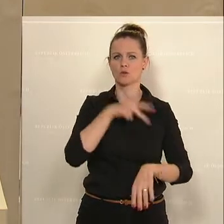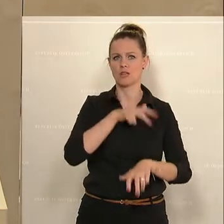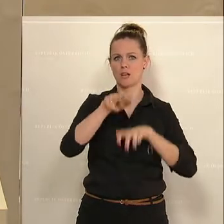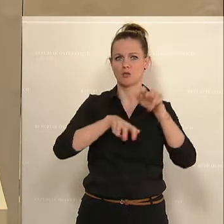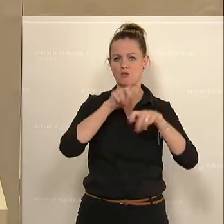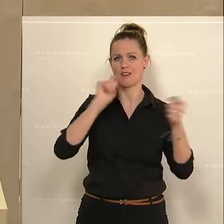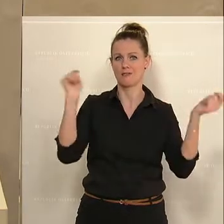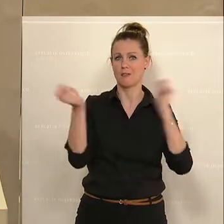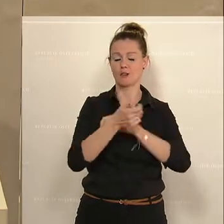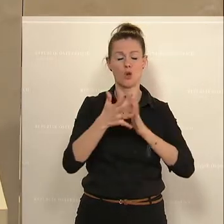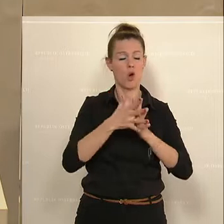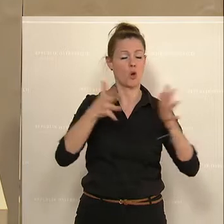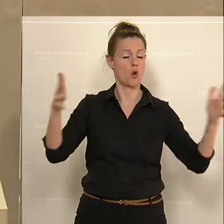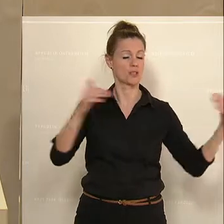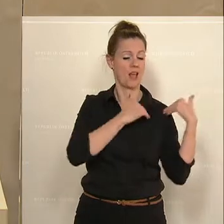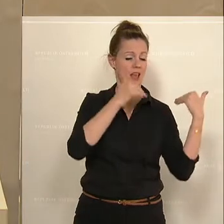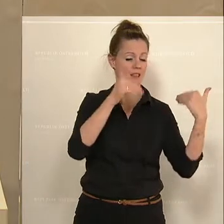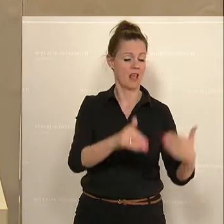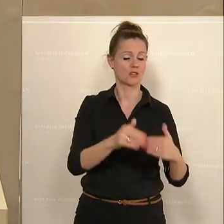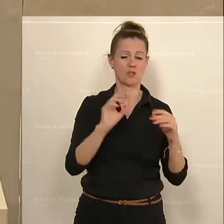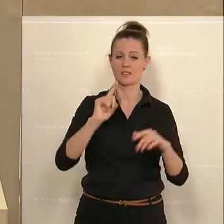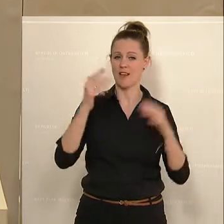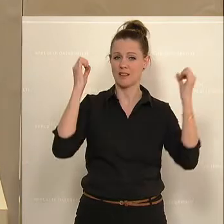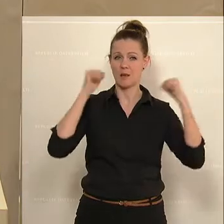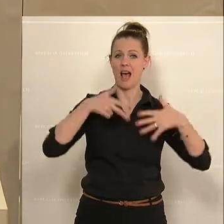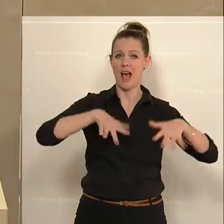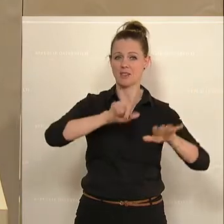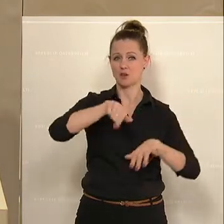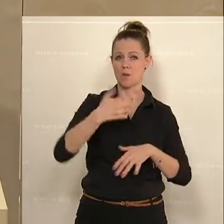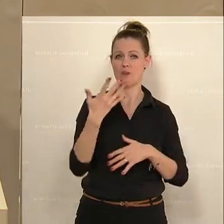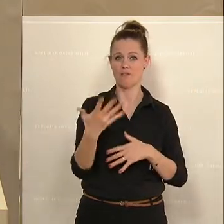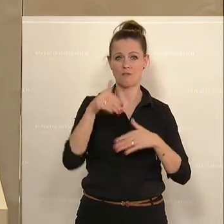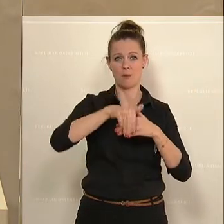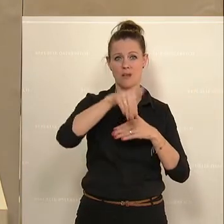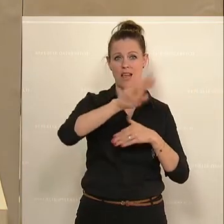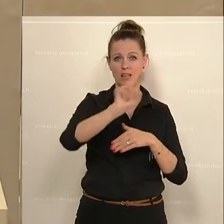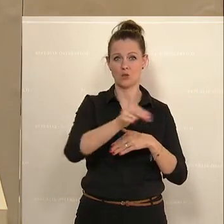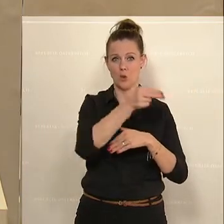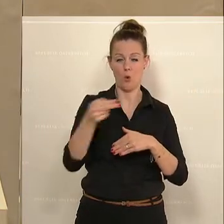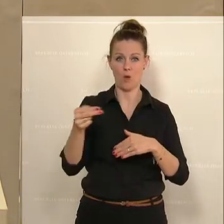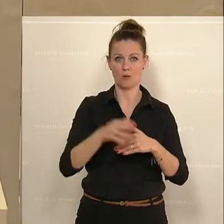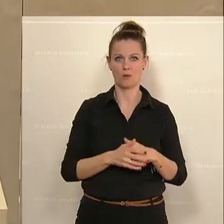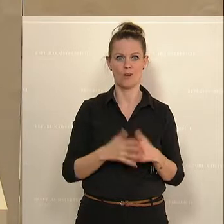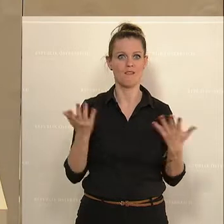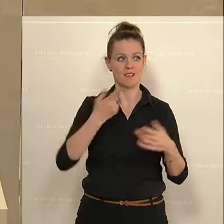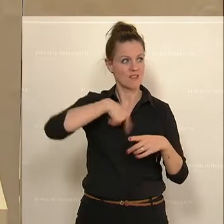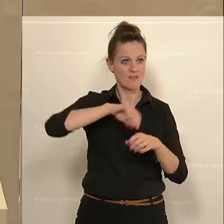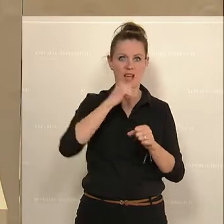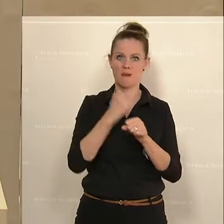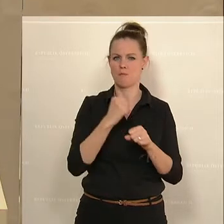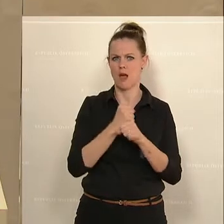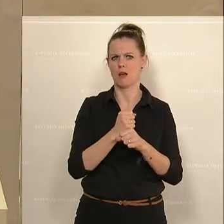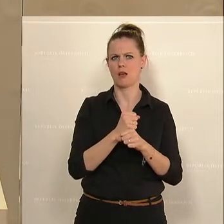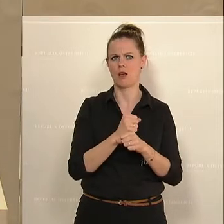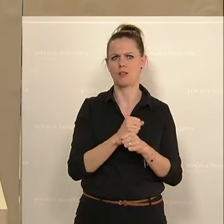Die größte Entlastung der Zweiten Republik mit 18,5 Milliarden Euro. Was wir tun, ist nicht